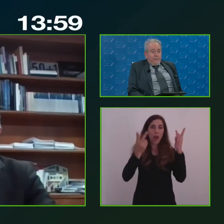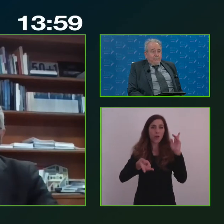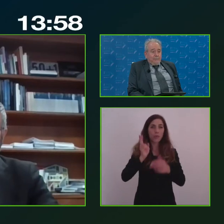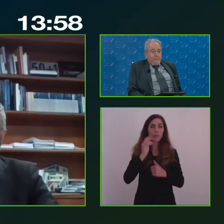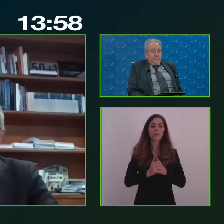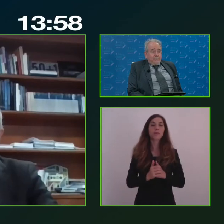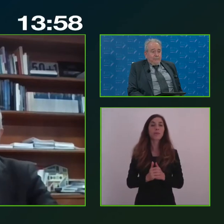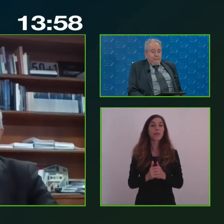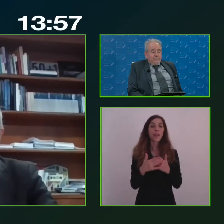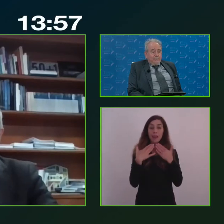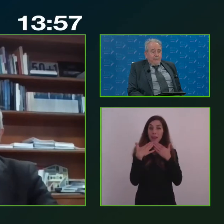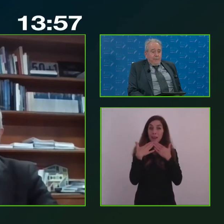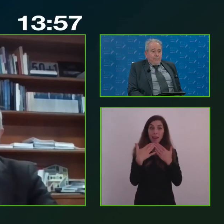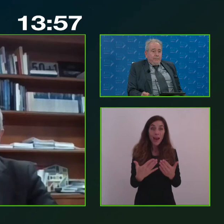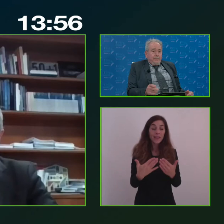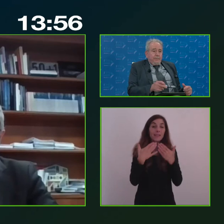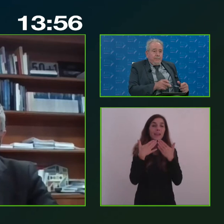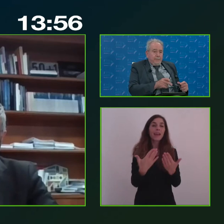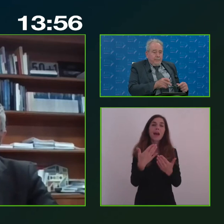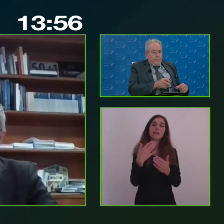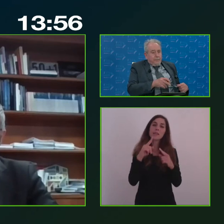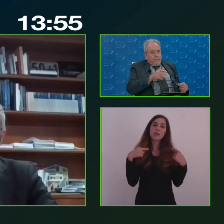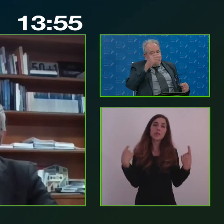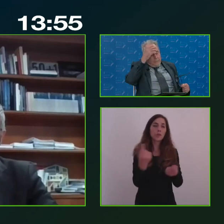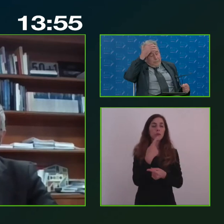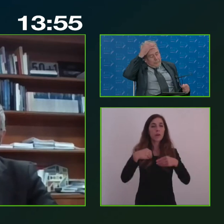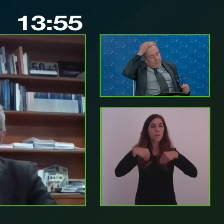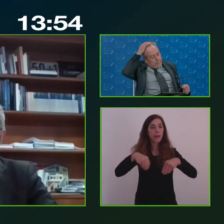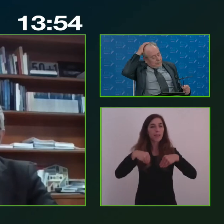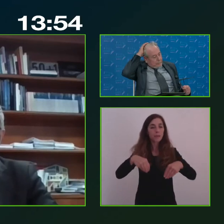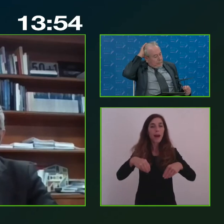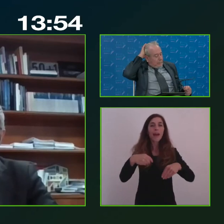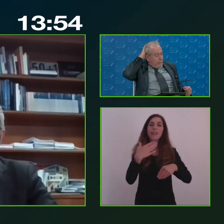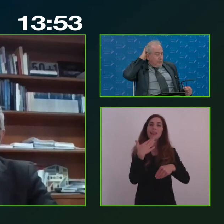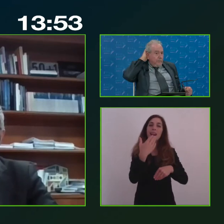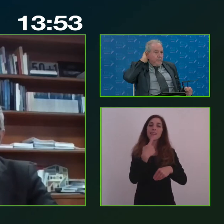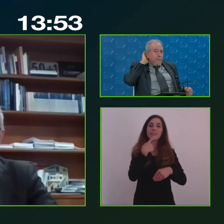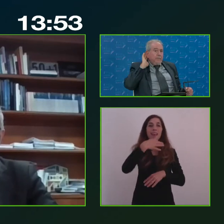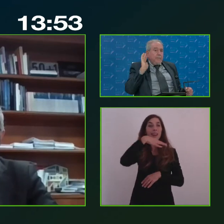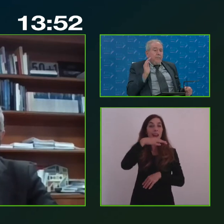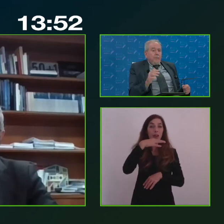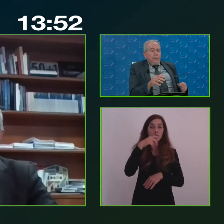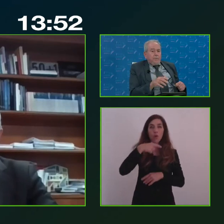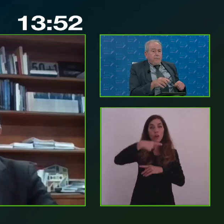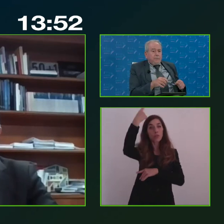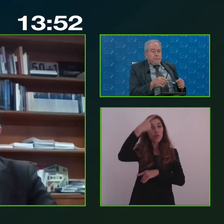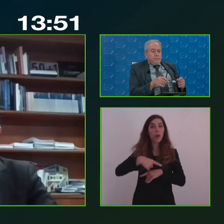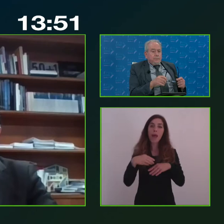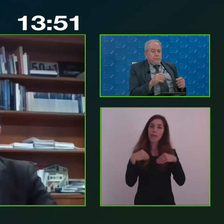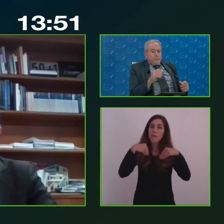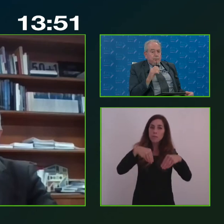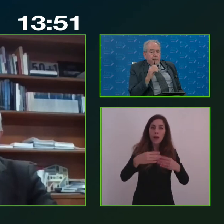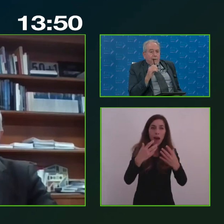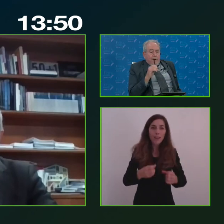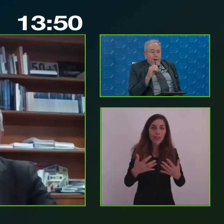Allora grazie a tutti quanti i partecipanti, a tutti quanti i relatori che hanno accettato di partecipare a questa giornata. Faccio un